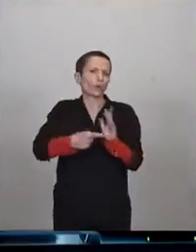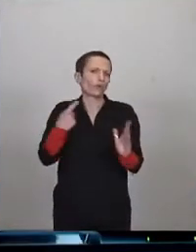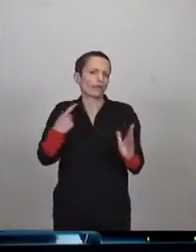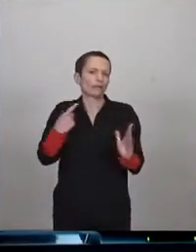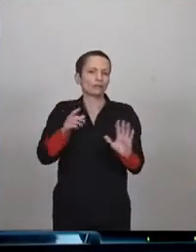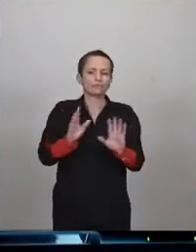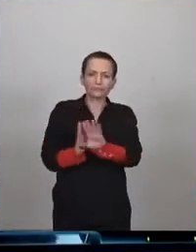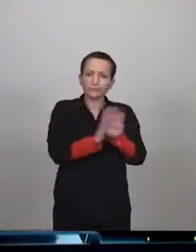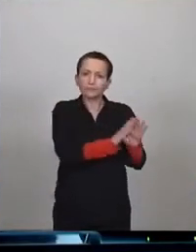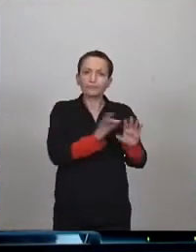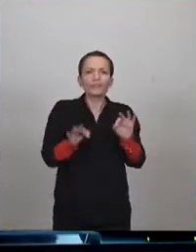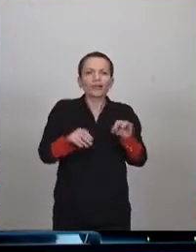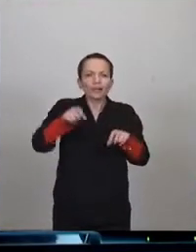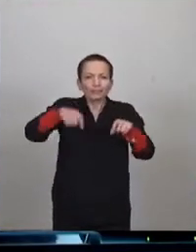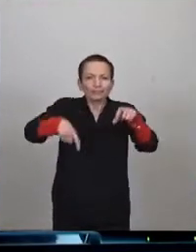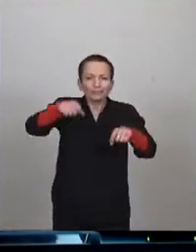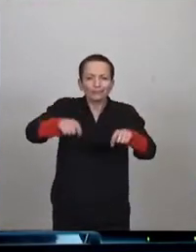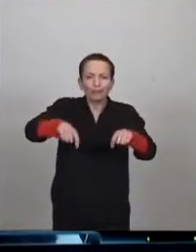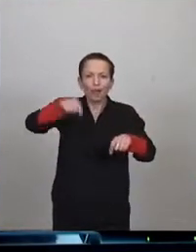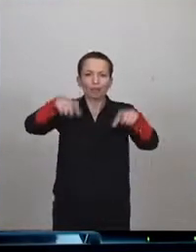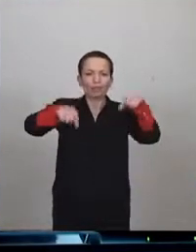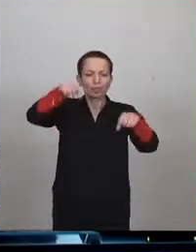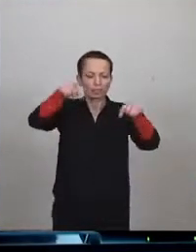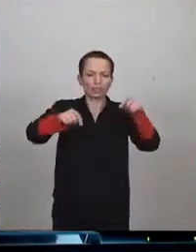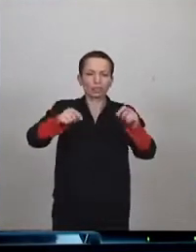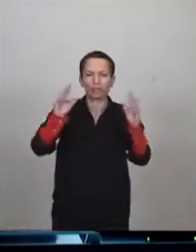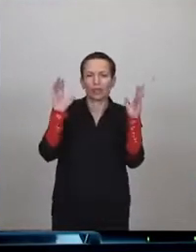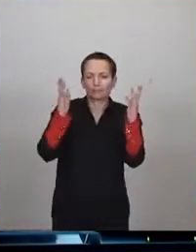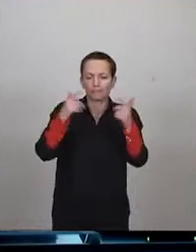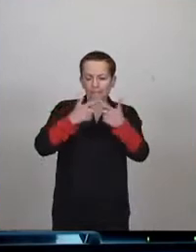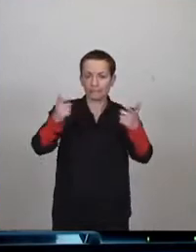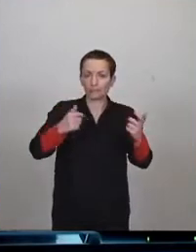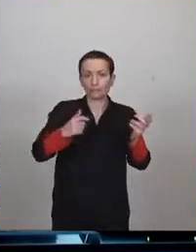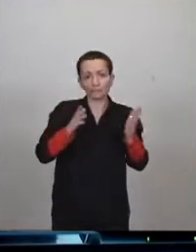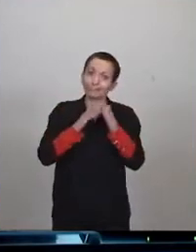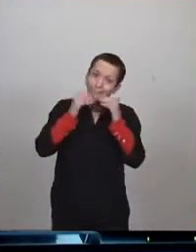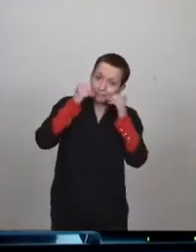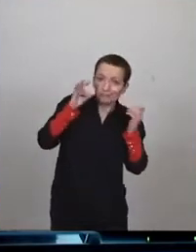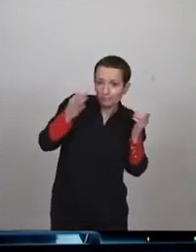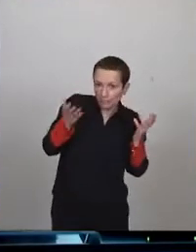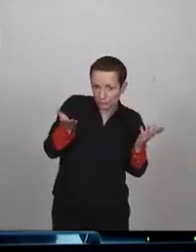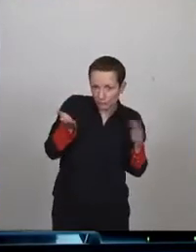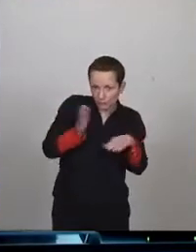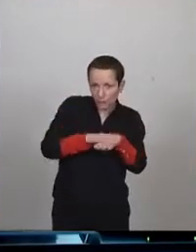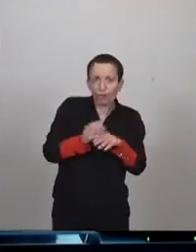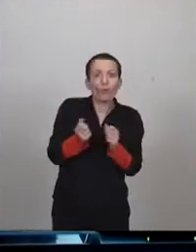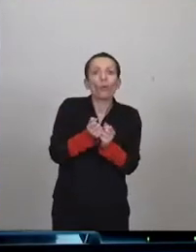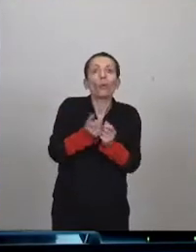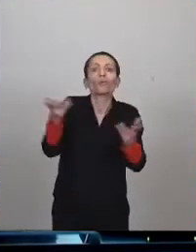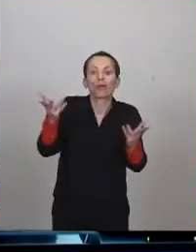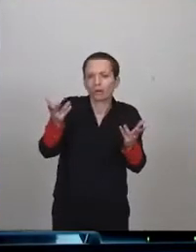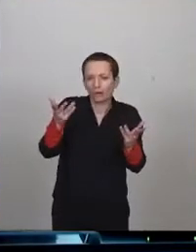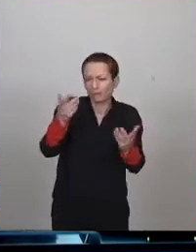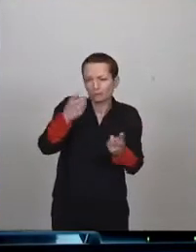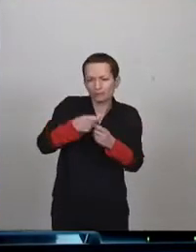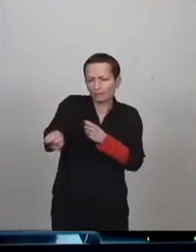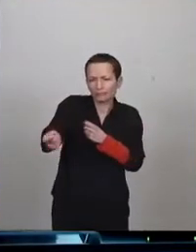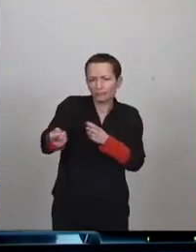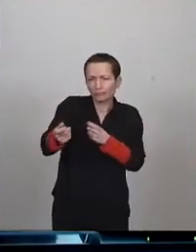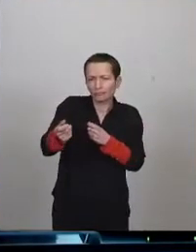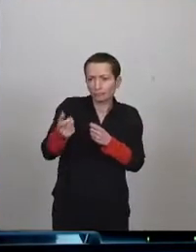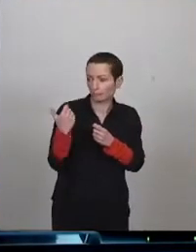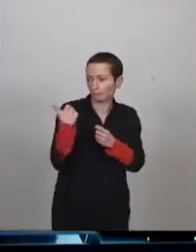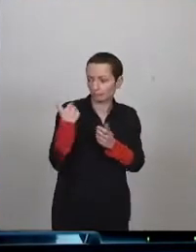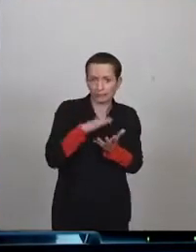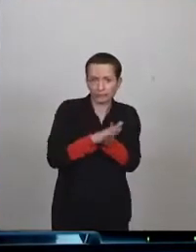Concernant les plantations, alors, bon, là, je le dis avec le sourire, mais la question de la quantité n'est pas le sujet. C'est une conversion récente